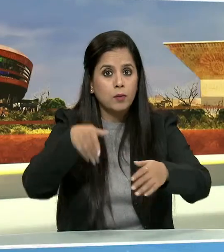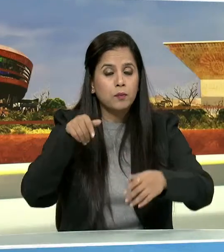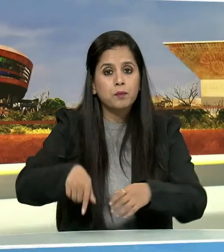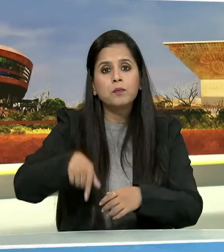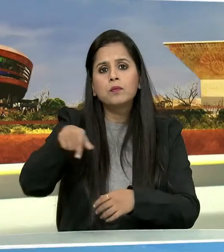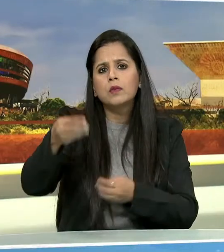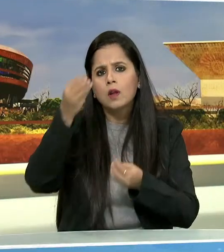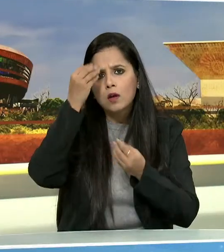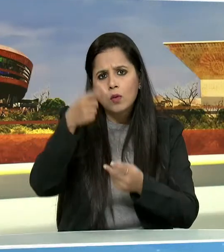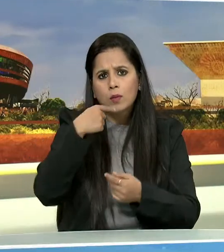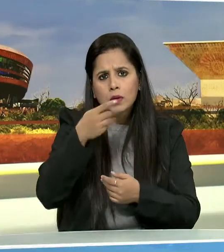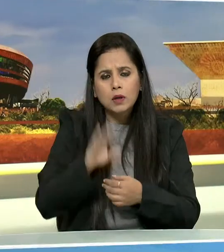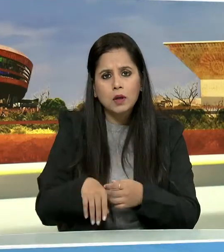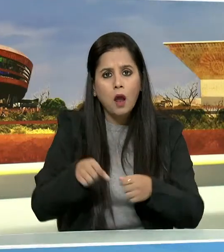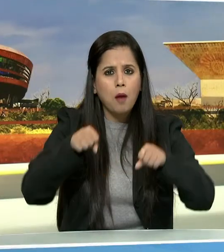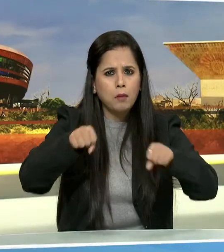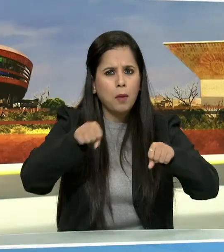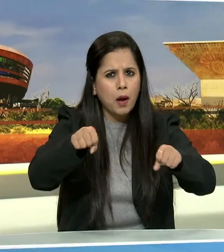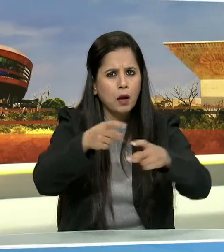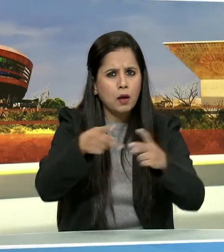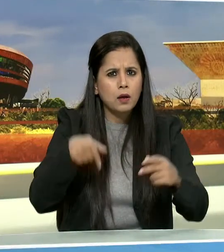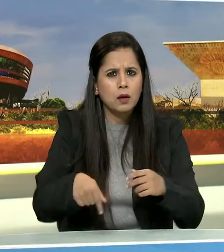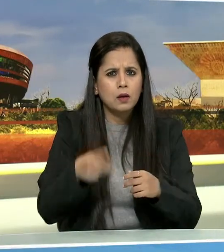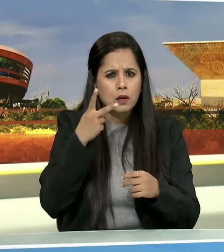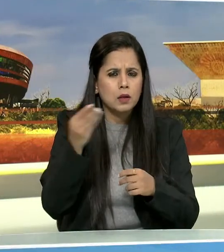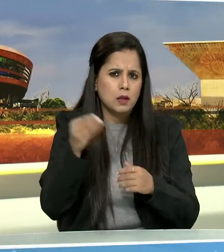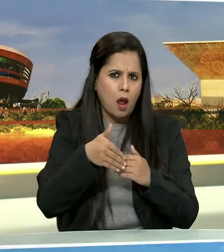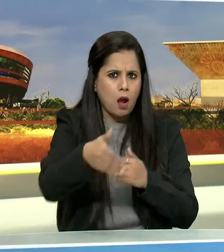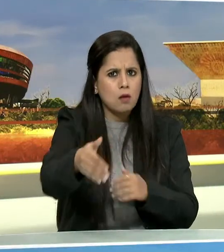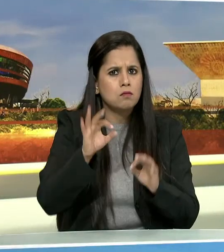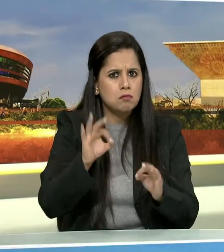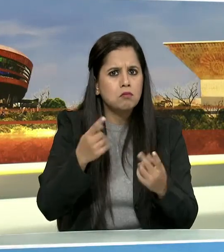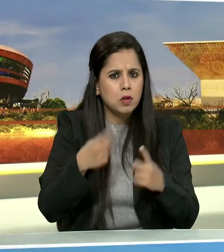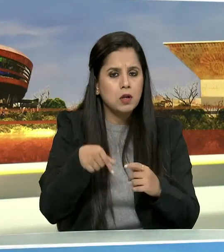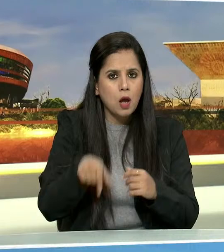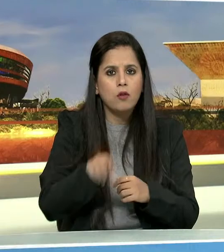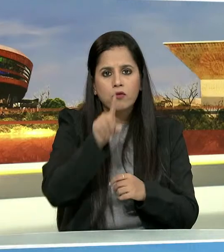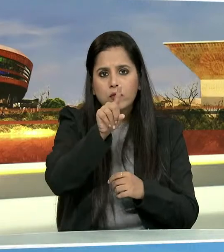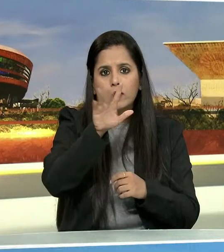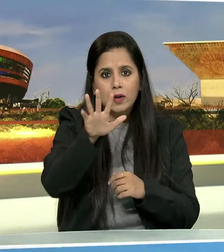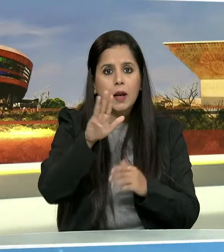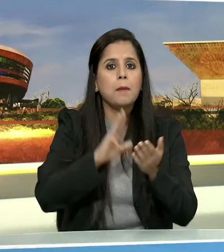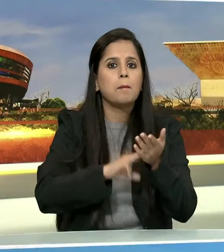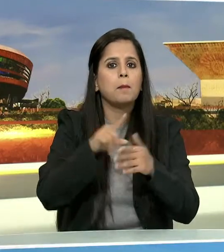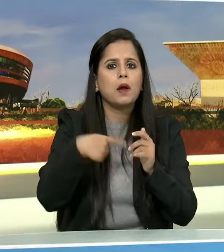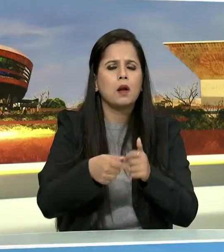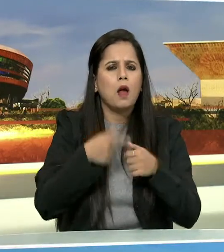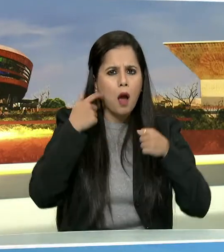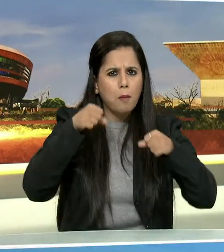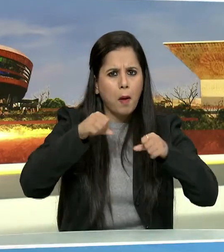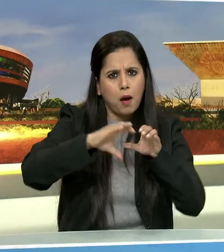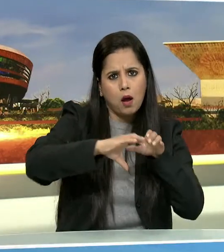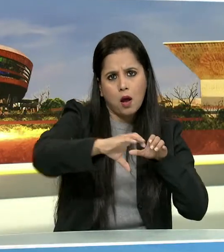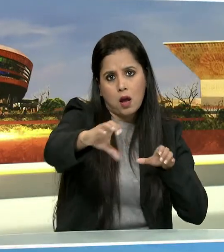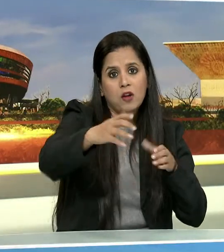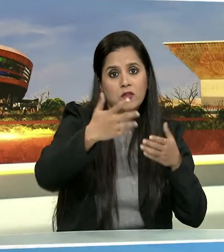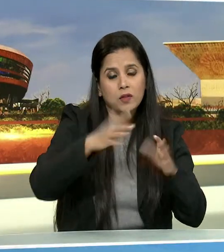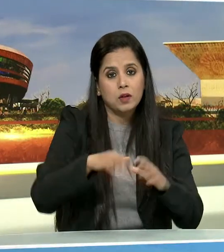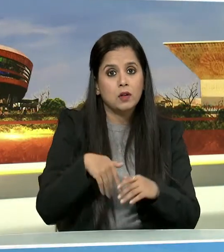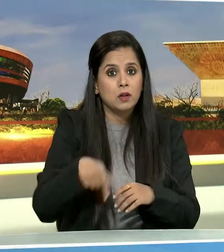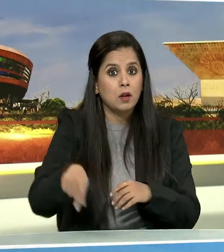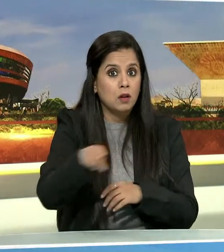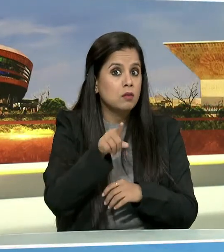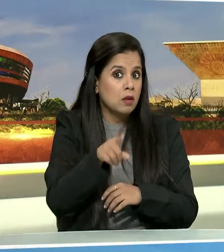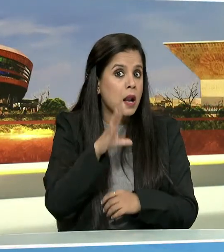जानकारी दी है कि वर्टिकल ड्रिलिंग की प्रगती अब तक ठीक दिशा में है और 15 मीटर की ड्रिलिंग हो चुकी है आप ये